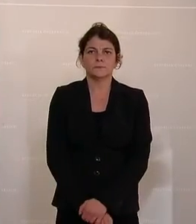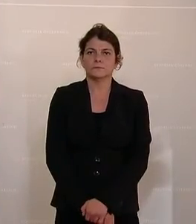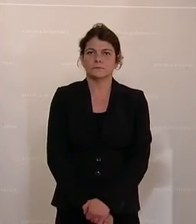von den Neos.